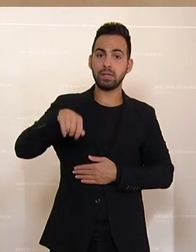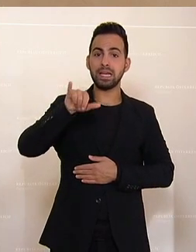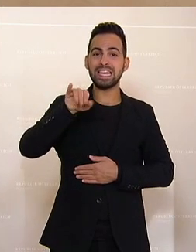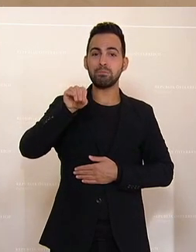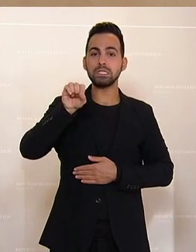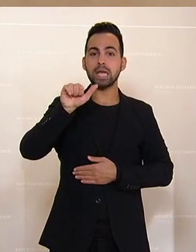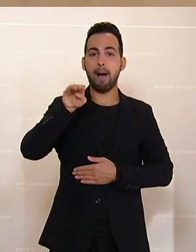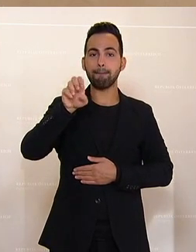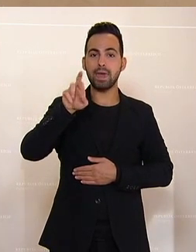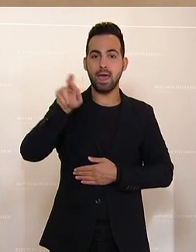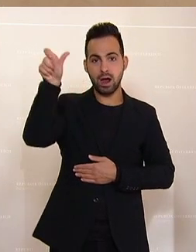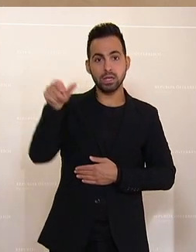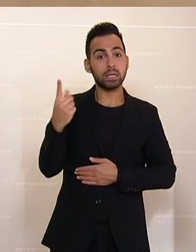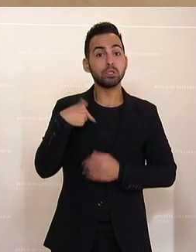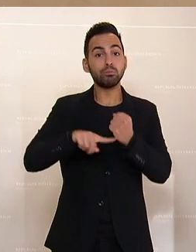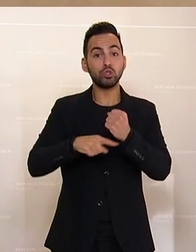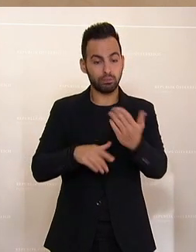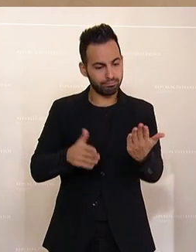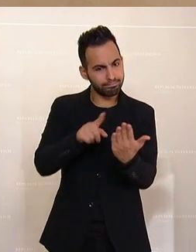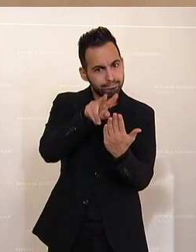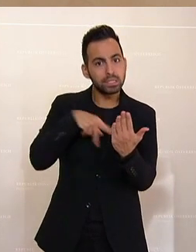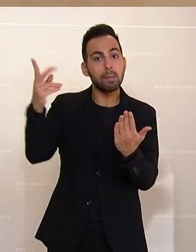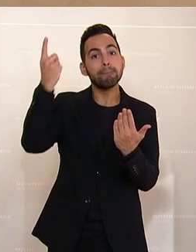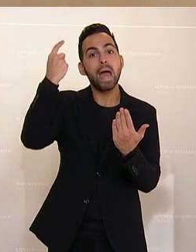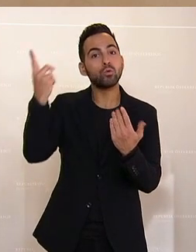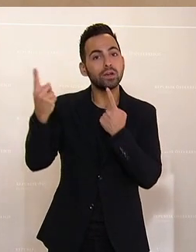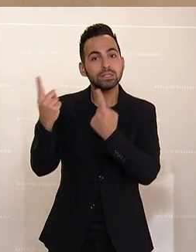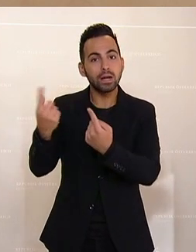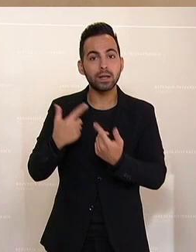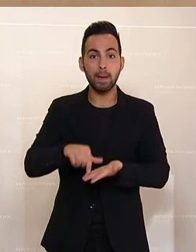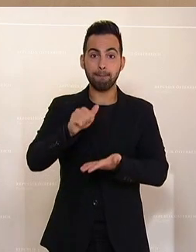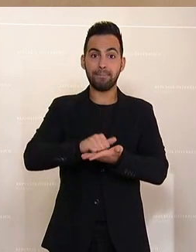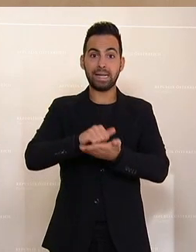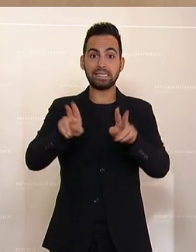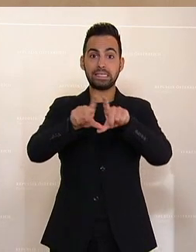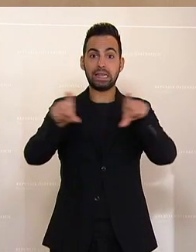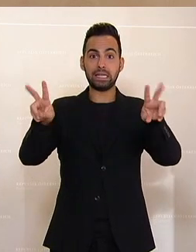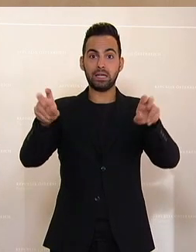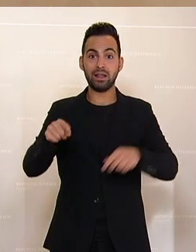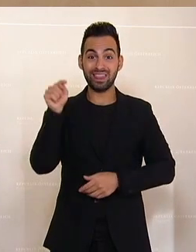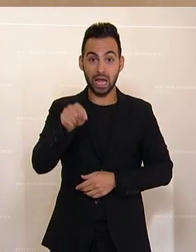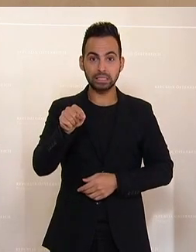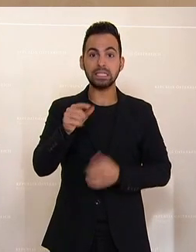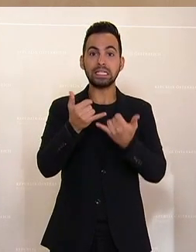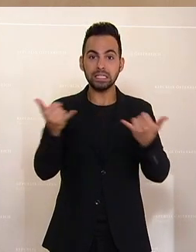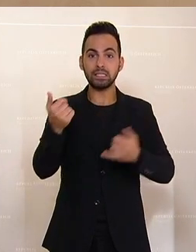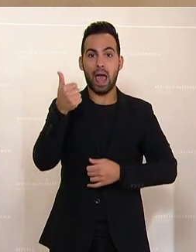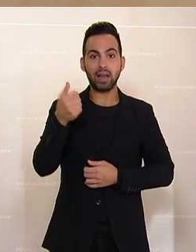Hingshammer zu diesem Budget? Die Presse titelt, das ist ein Wahnsinn.